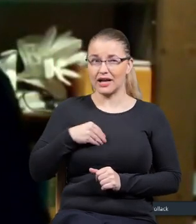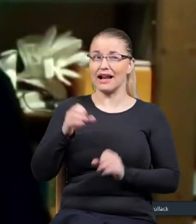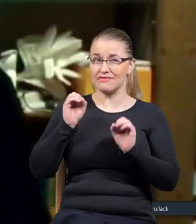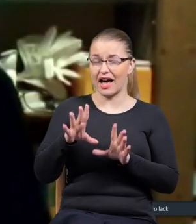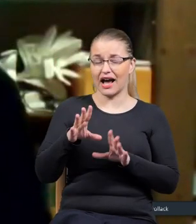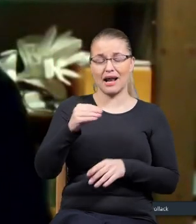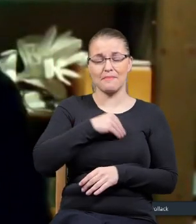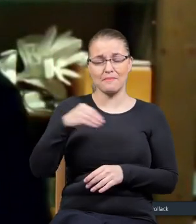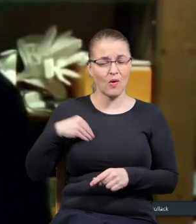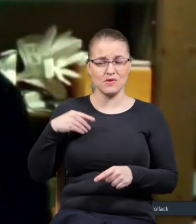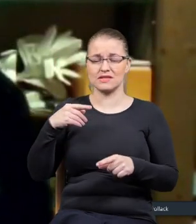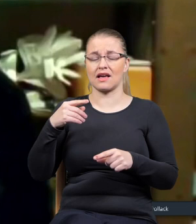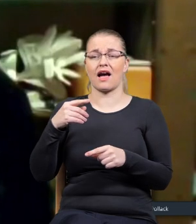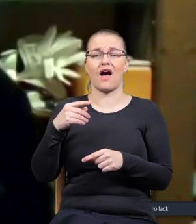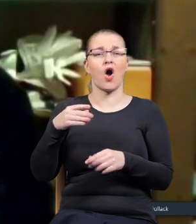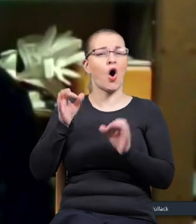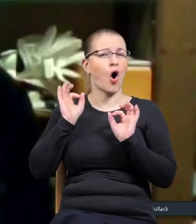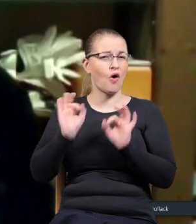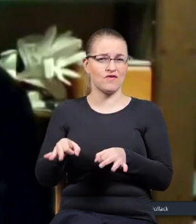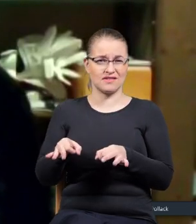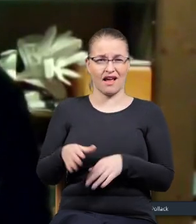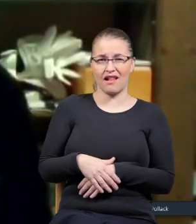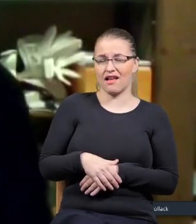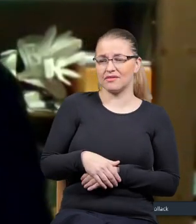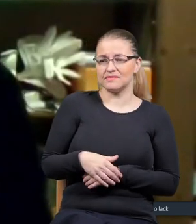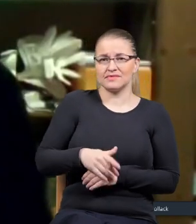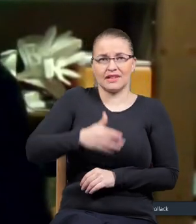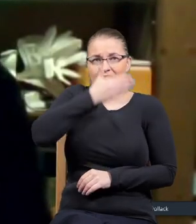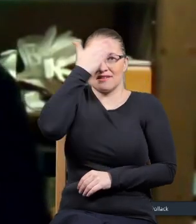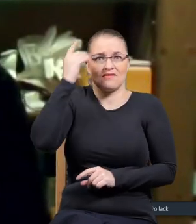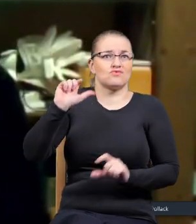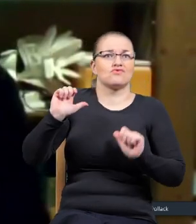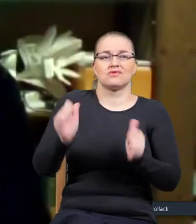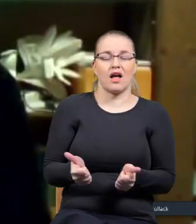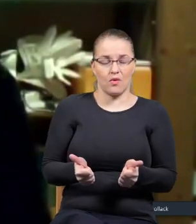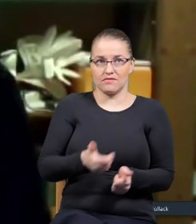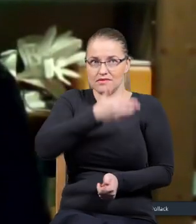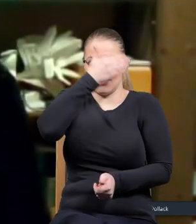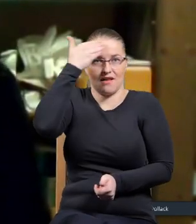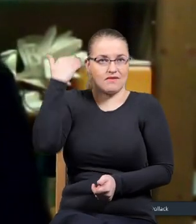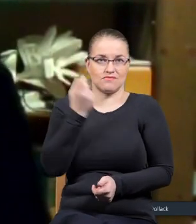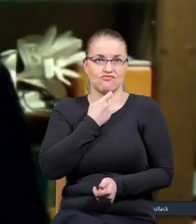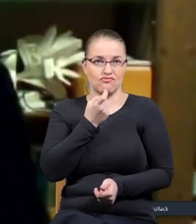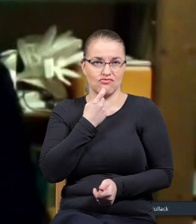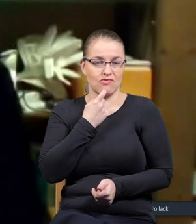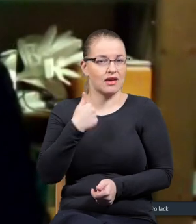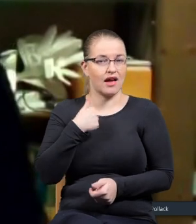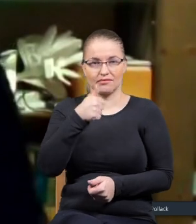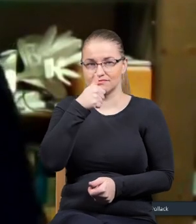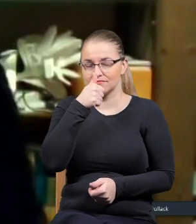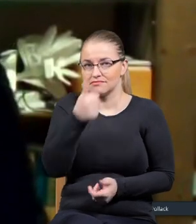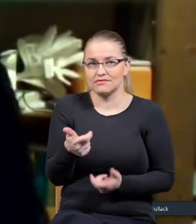oficjalna, no to ja po prostu nie wiem, co tam się stało. Po prostu nie wiem. Jestem bezradny.